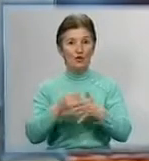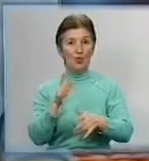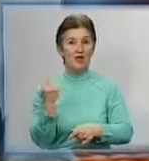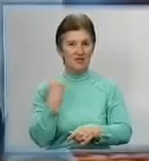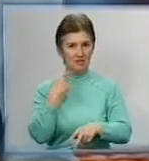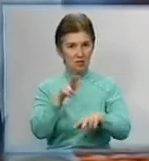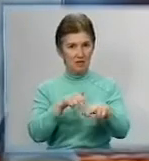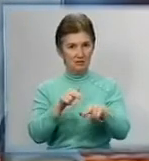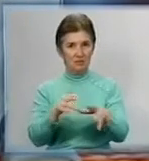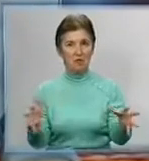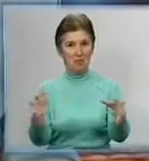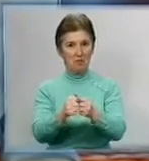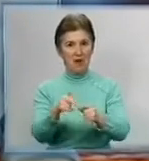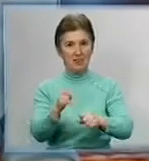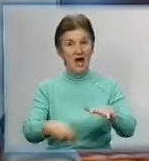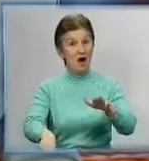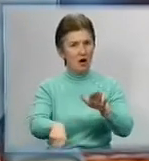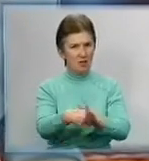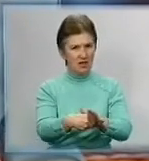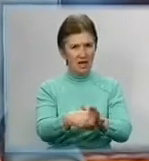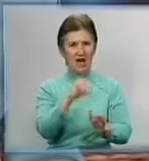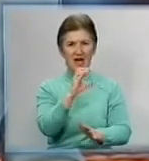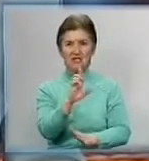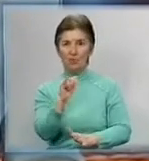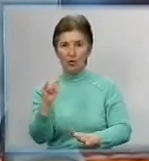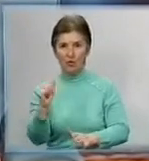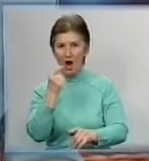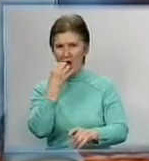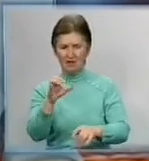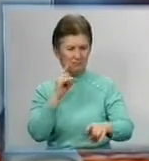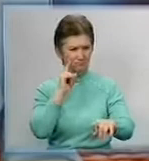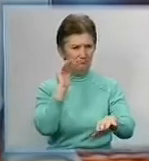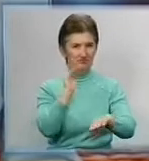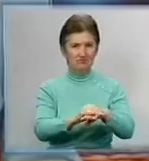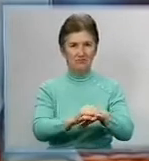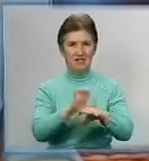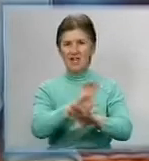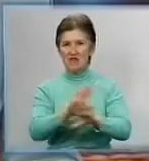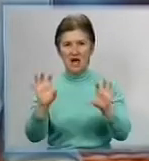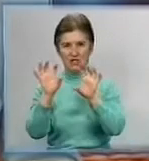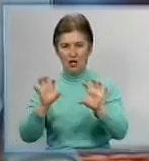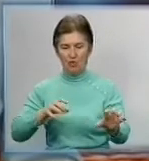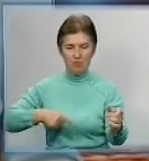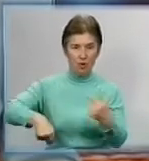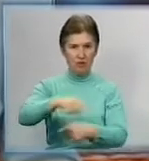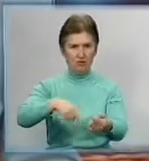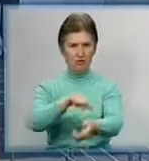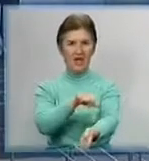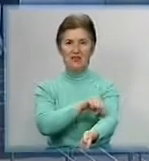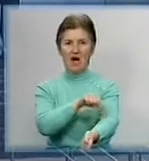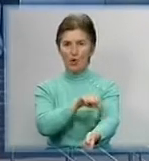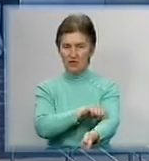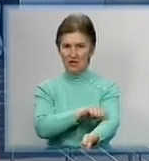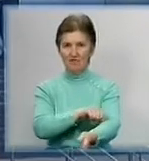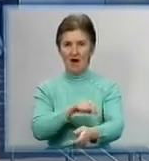міліціонерів піймали на хабарі. Обласні СБУшники затримали на гарячому співробітників відділу по боротьбі з незаконним обігом наркотиків. Капітан та